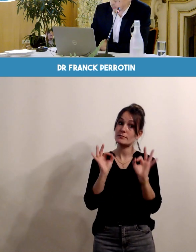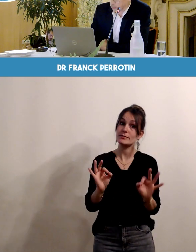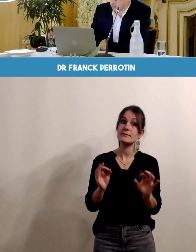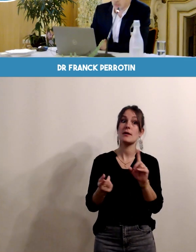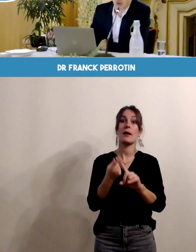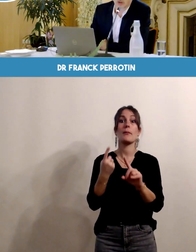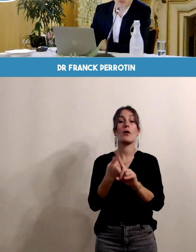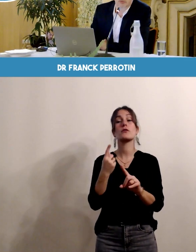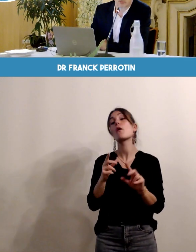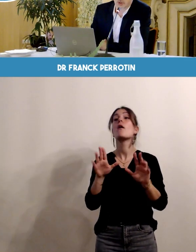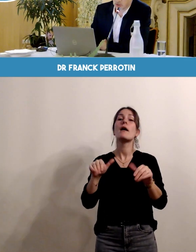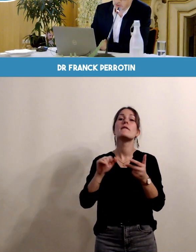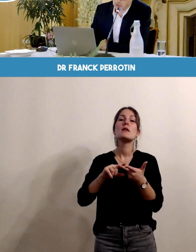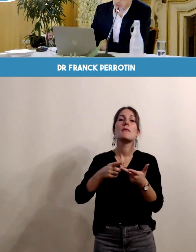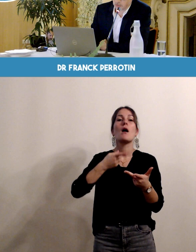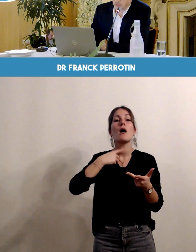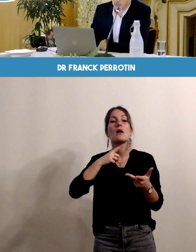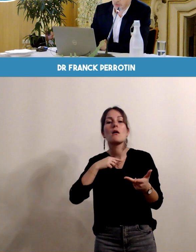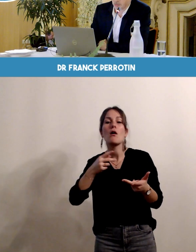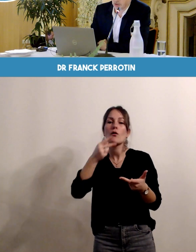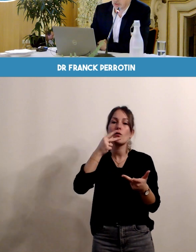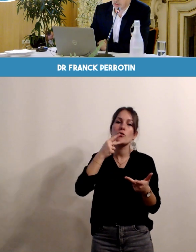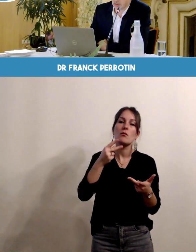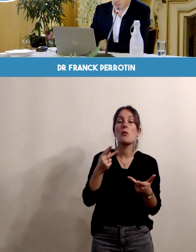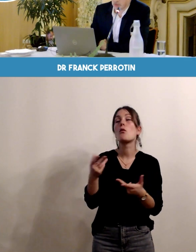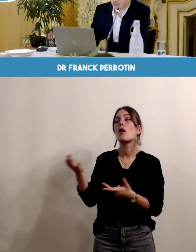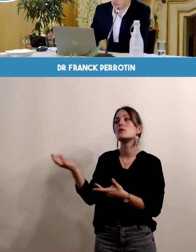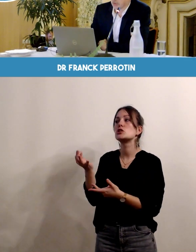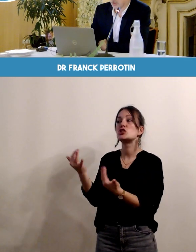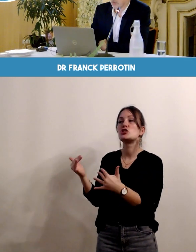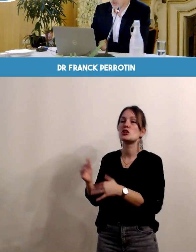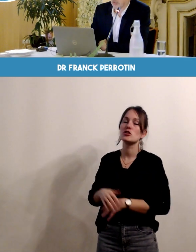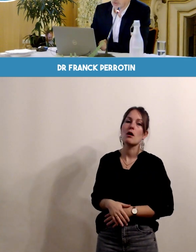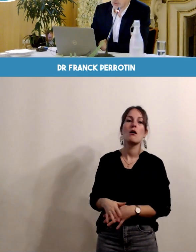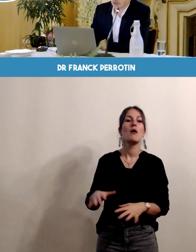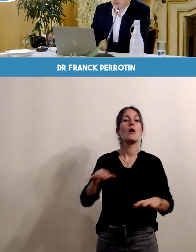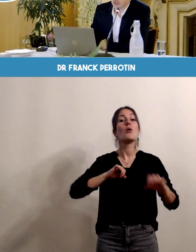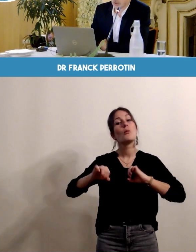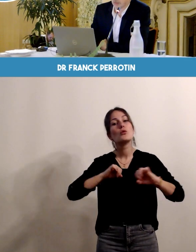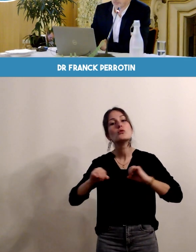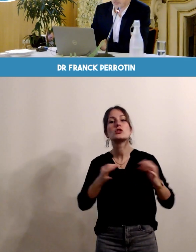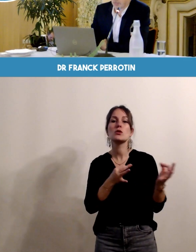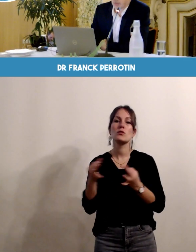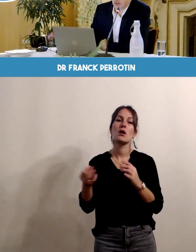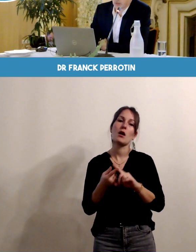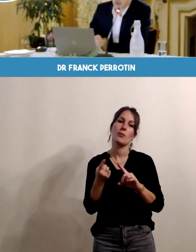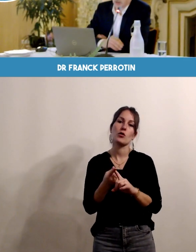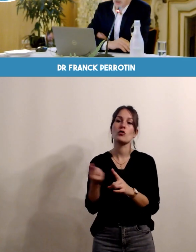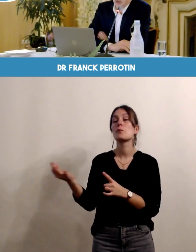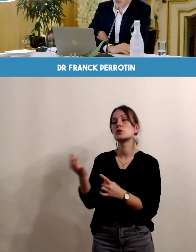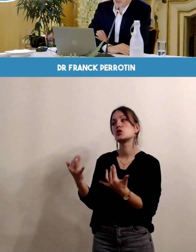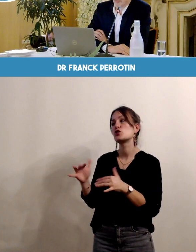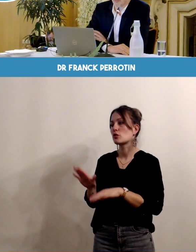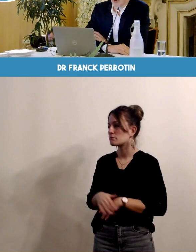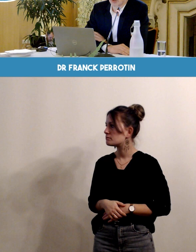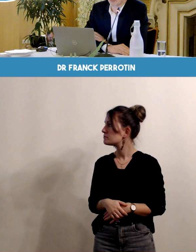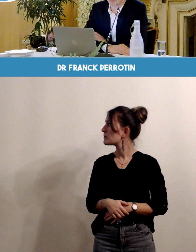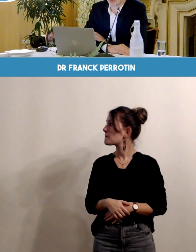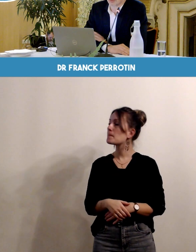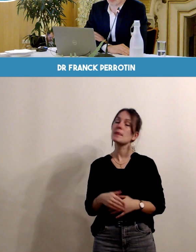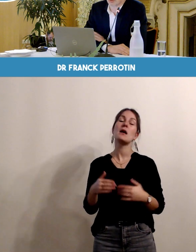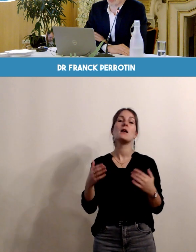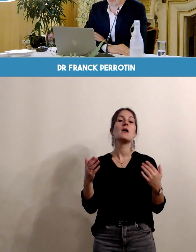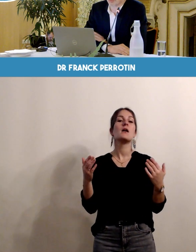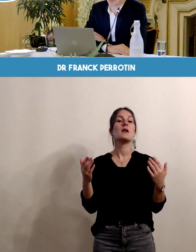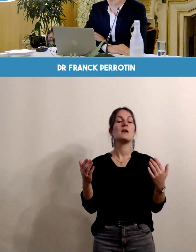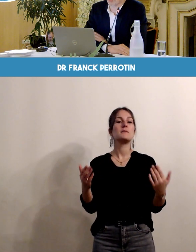éviter de boire, de fumer, Christine vous en a parlé, avoir une activité physique régulière. Alors parmi les